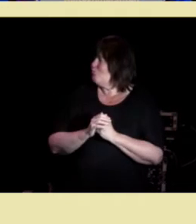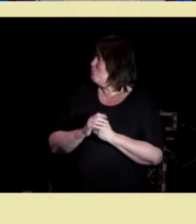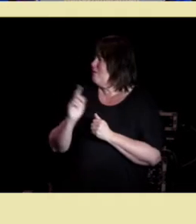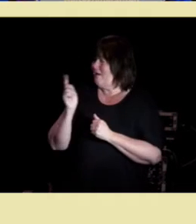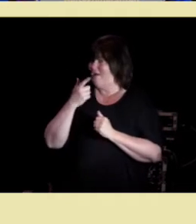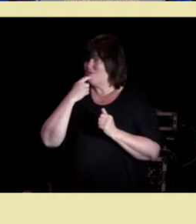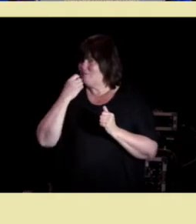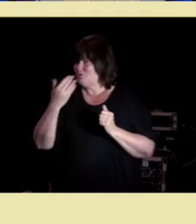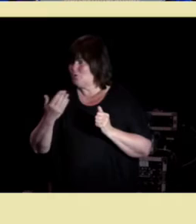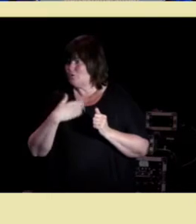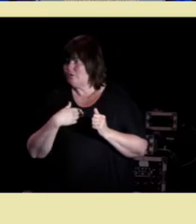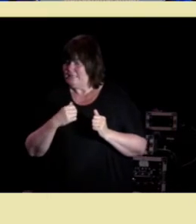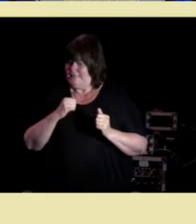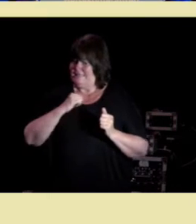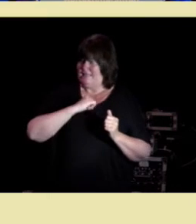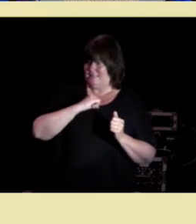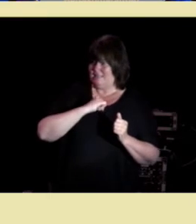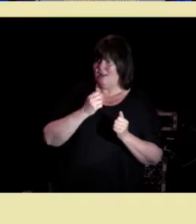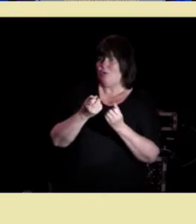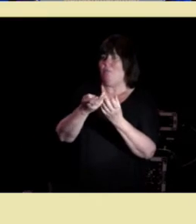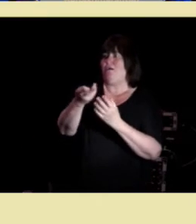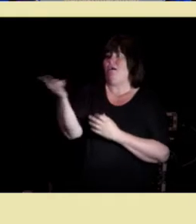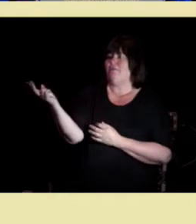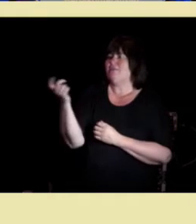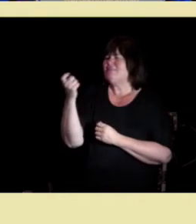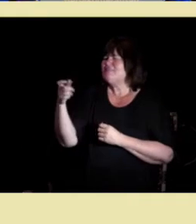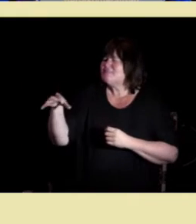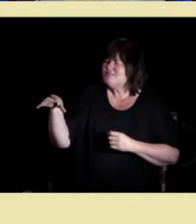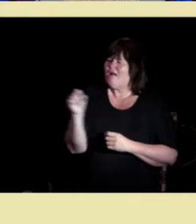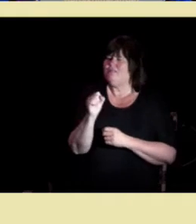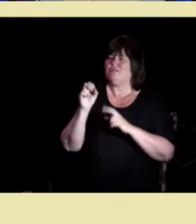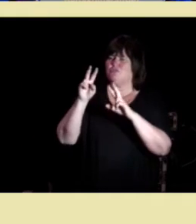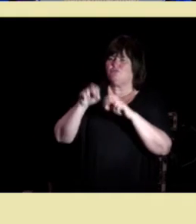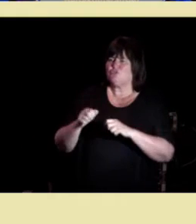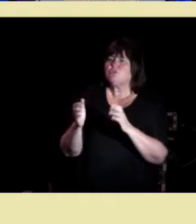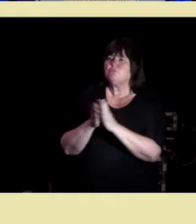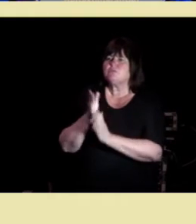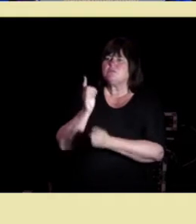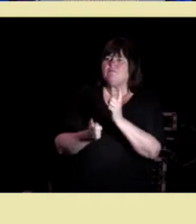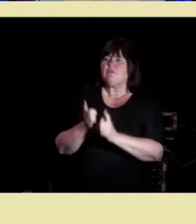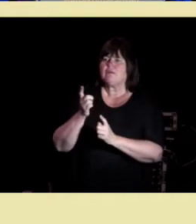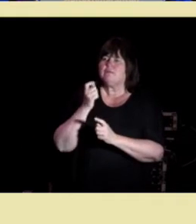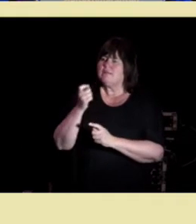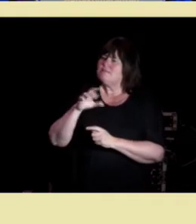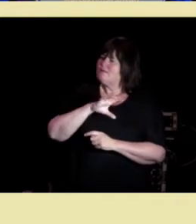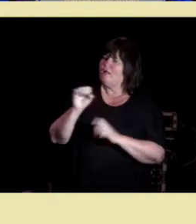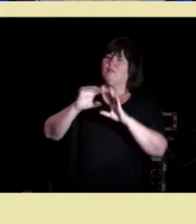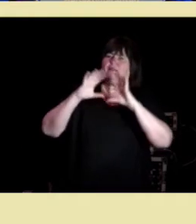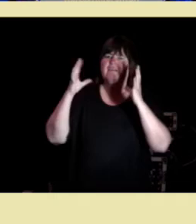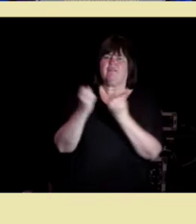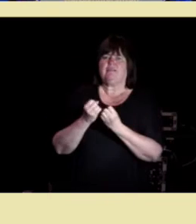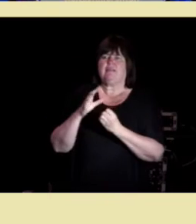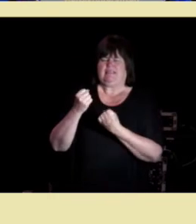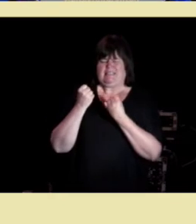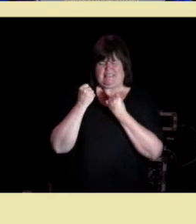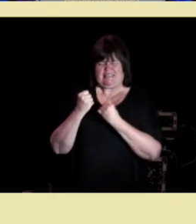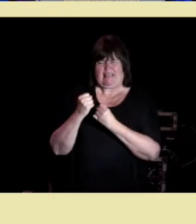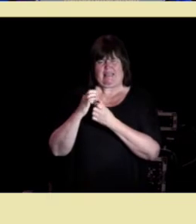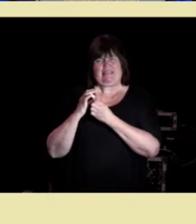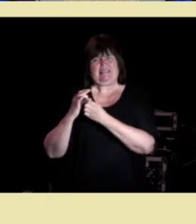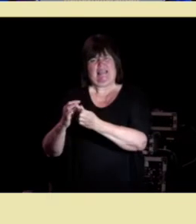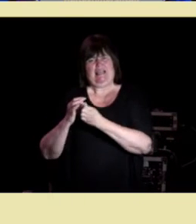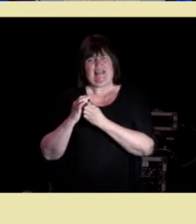og jeg selv og mange andre nesten alle som forsker på samvalg i verden er sterke tilhengere av